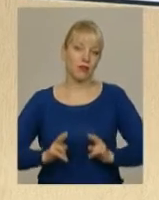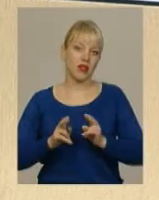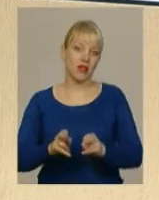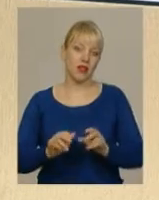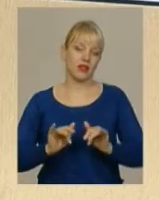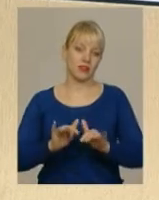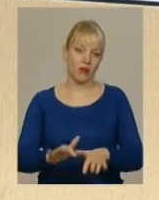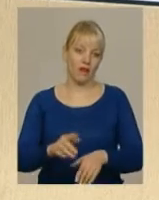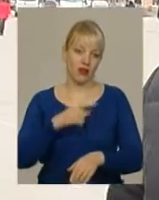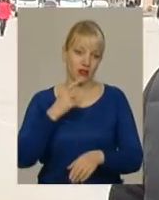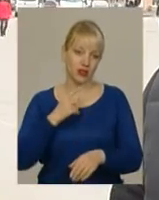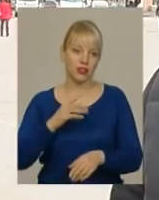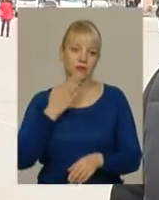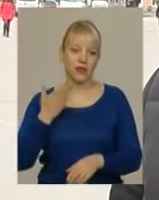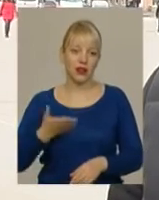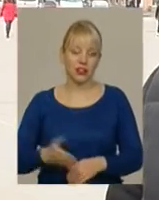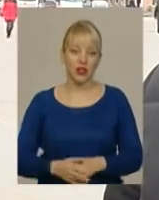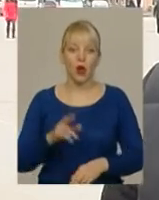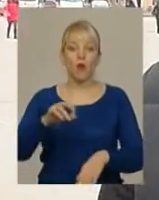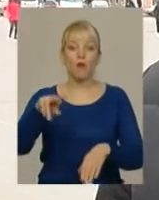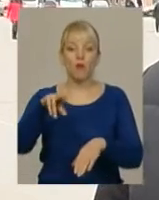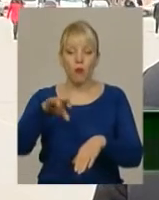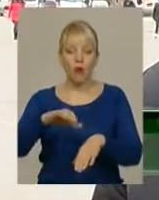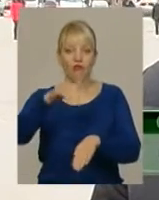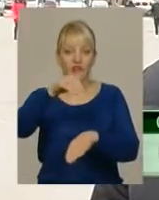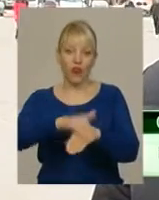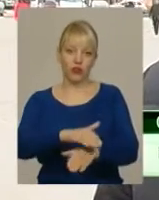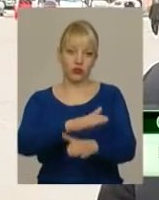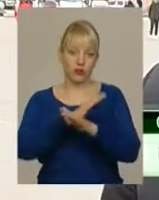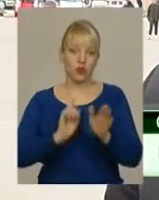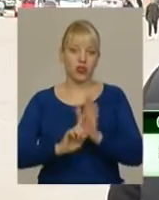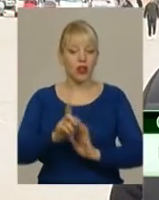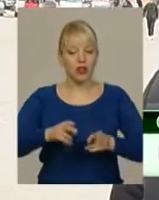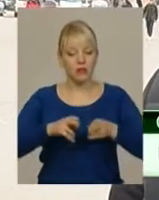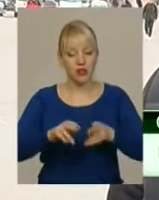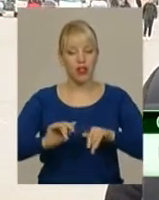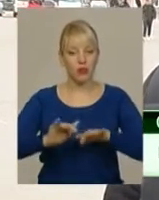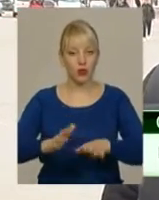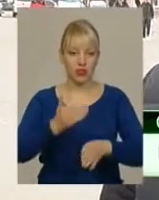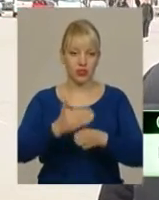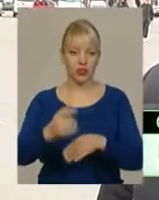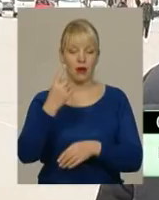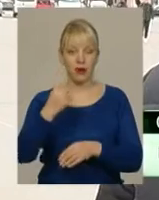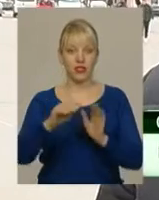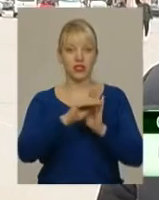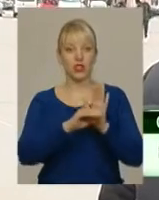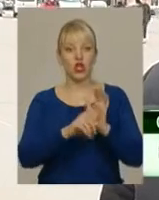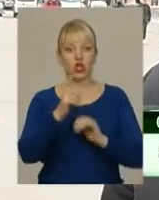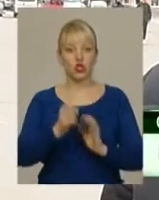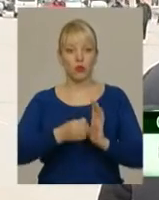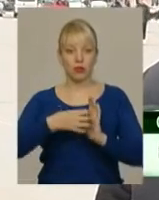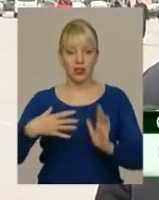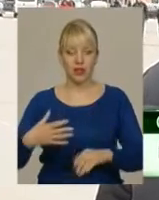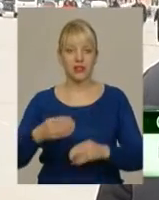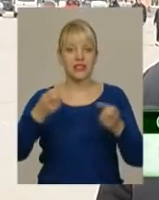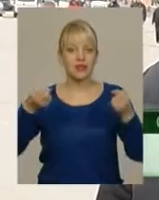поліції Світлана Свідерська. По факту смерті відкрито кримінальне провадження за частиною першої статті 115-ї